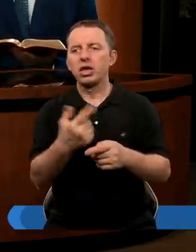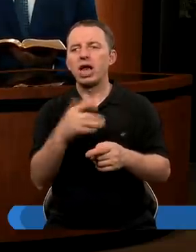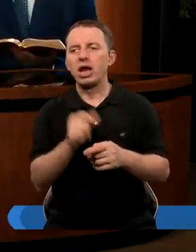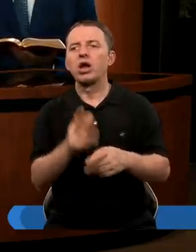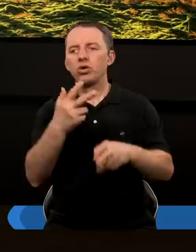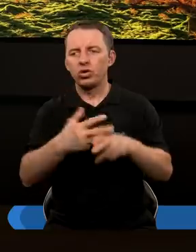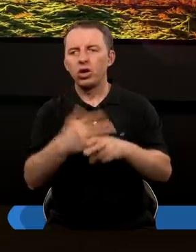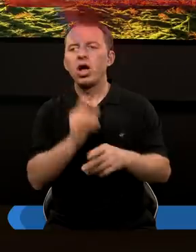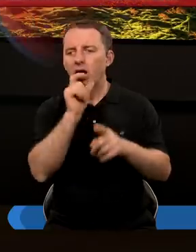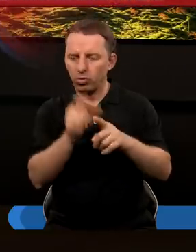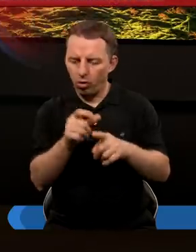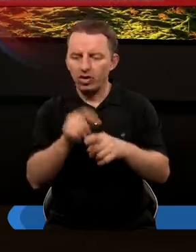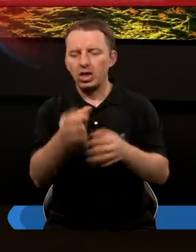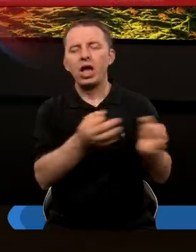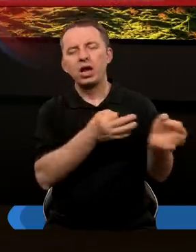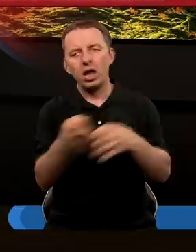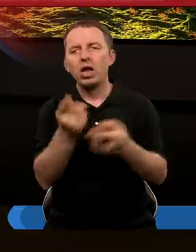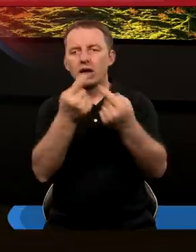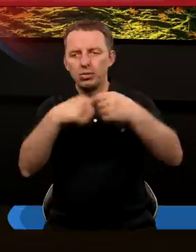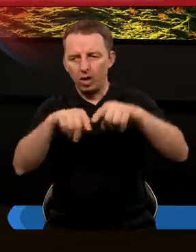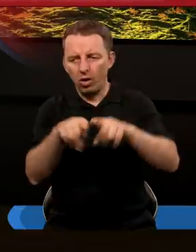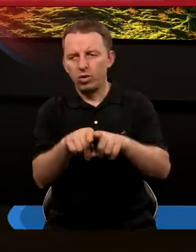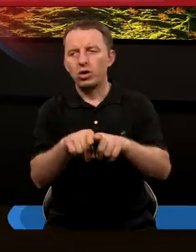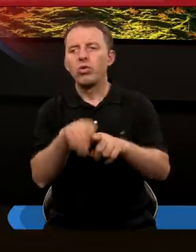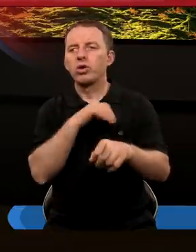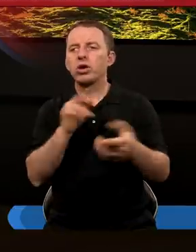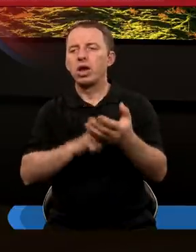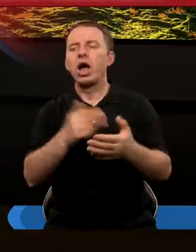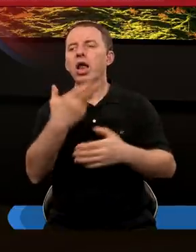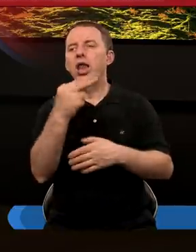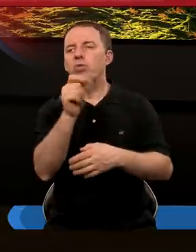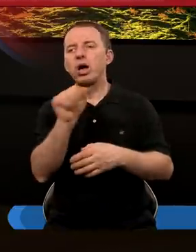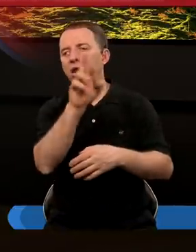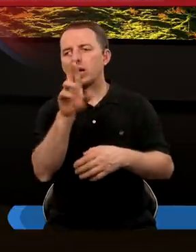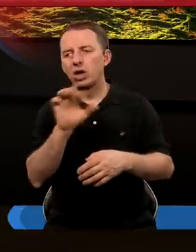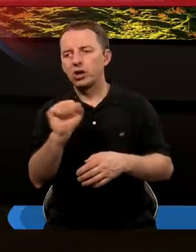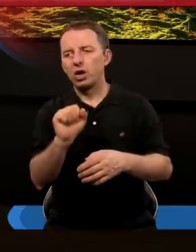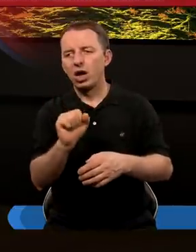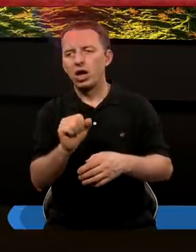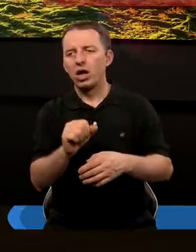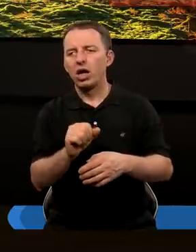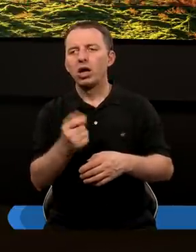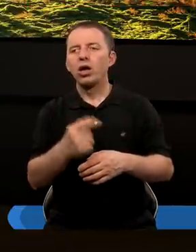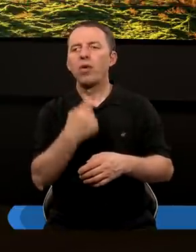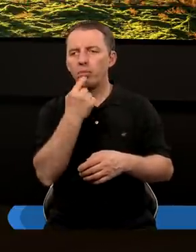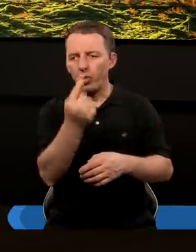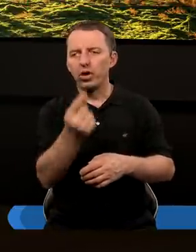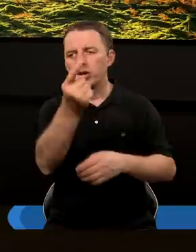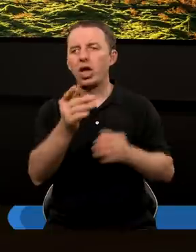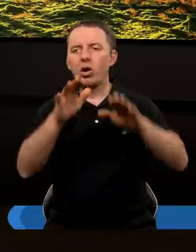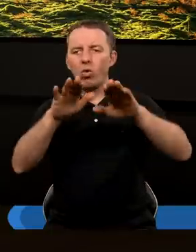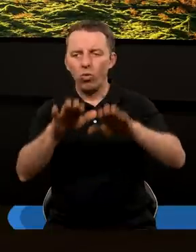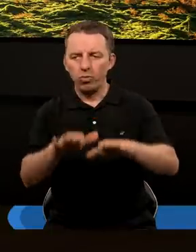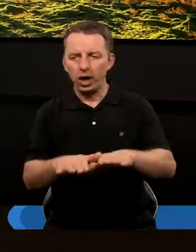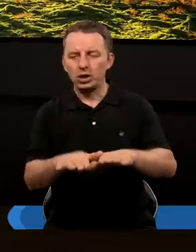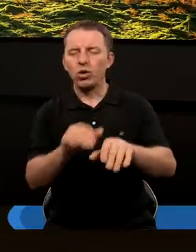trzydziesty. Słowa te natychmiast spełniły się na Nebukatnesarze. więc ten sen był zapowiedziem jego